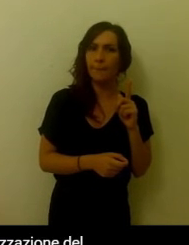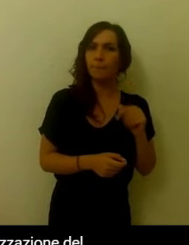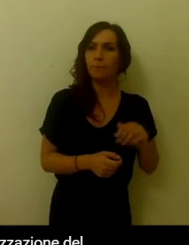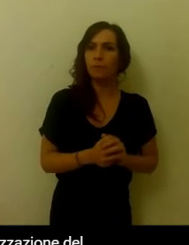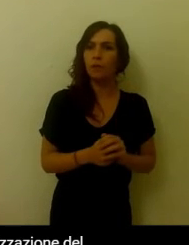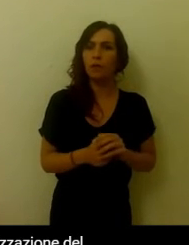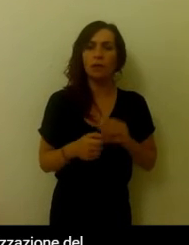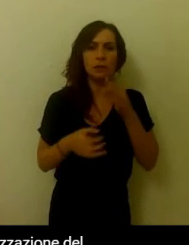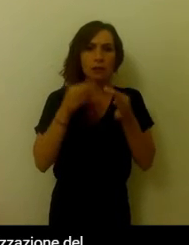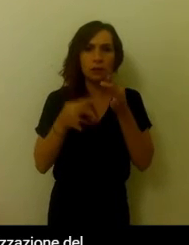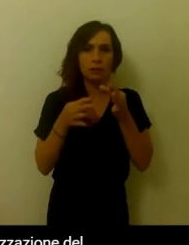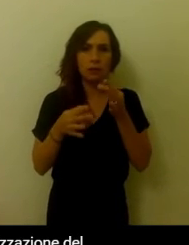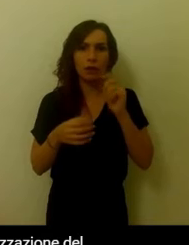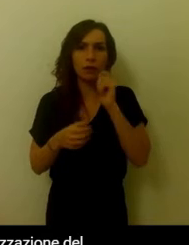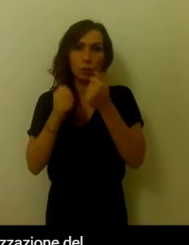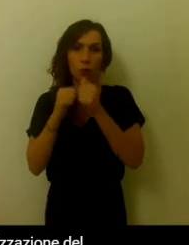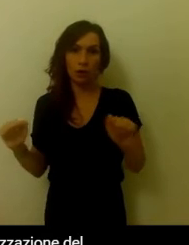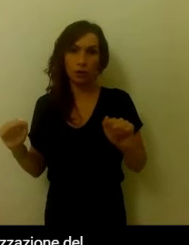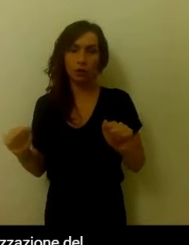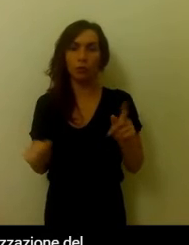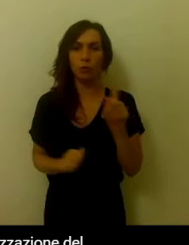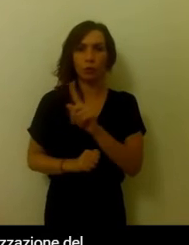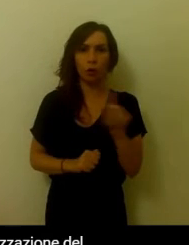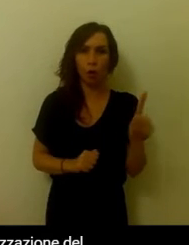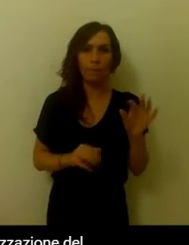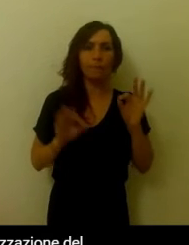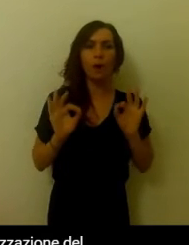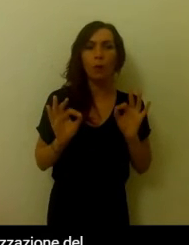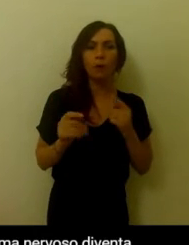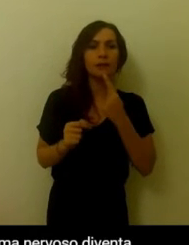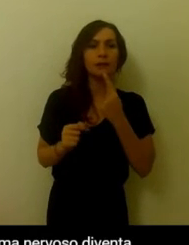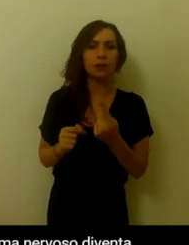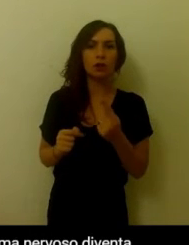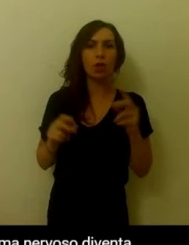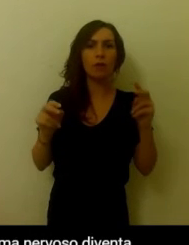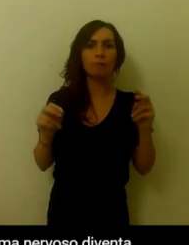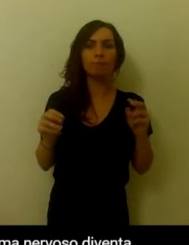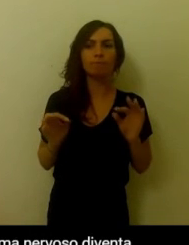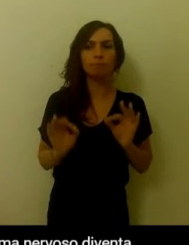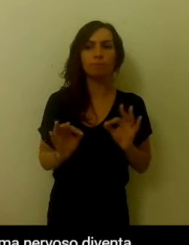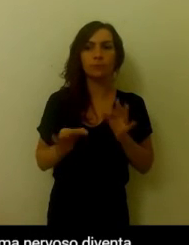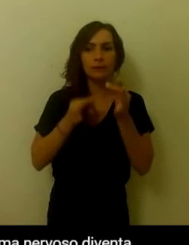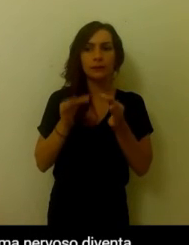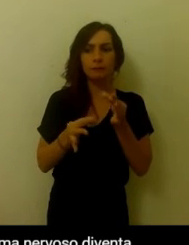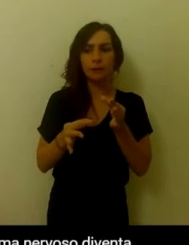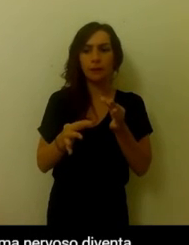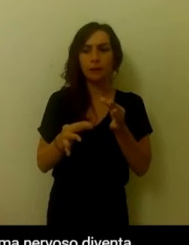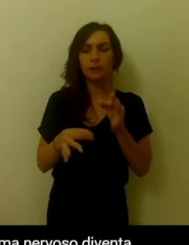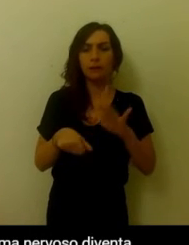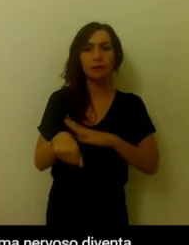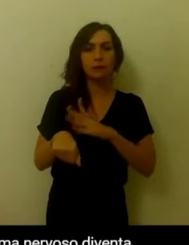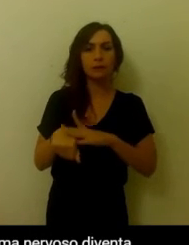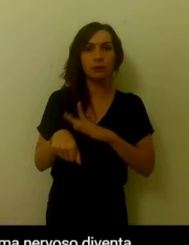Si innesca quella che viene definita sensibilizzazione del sistema nervoso centrale, cervello.